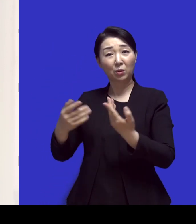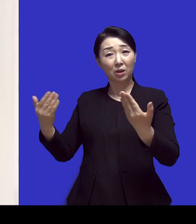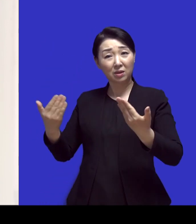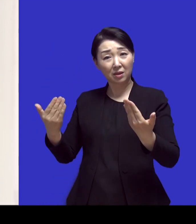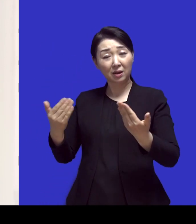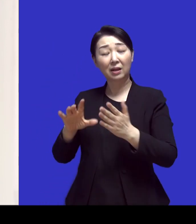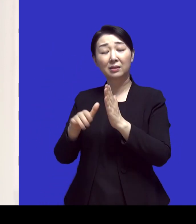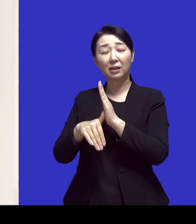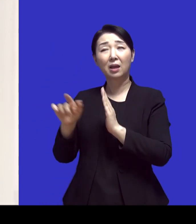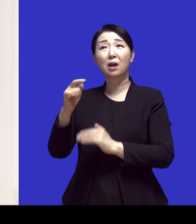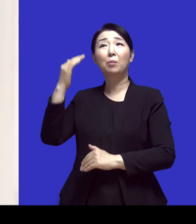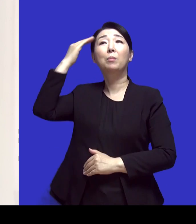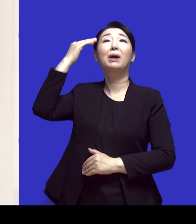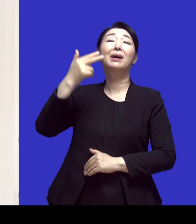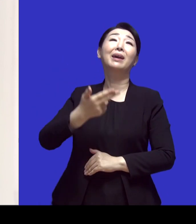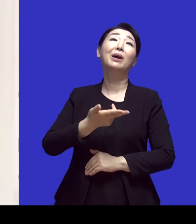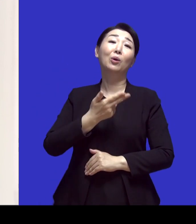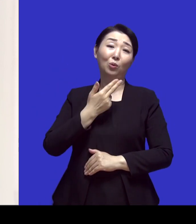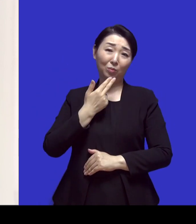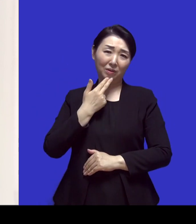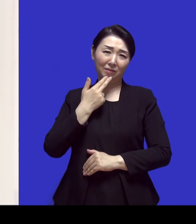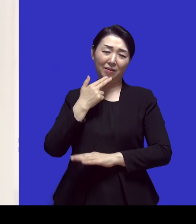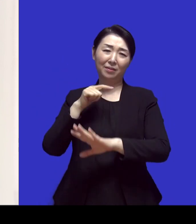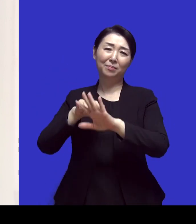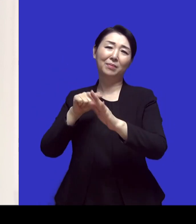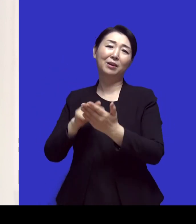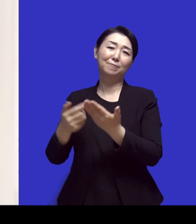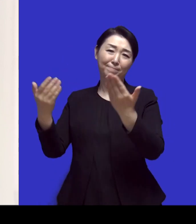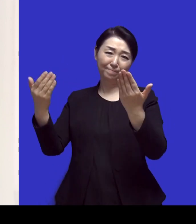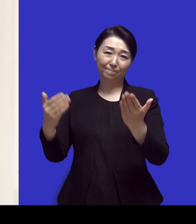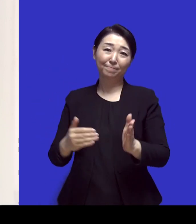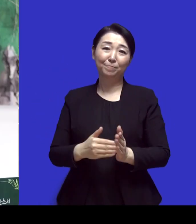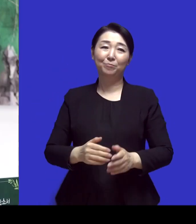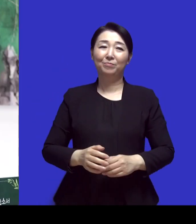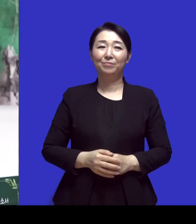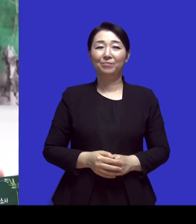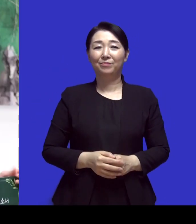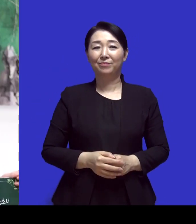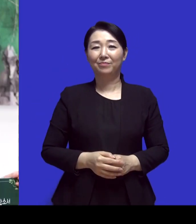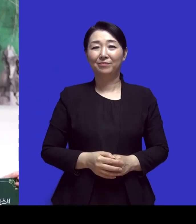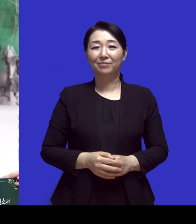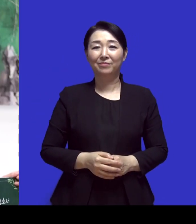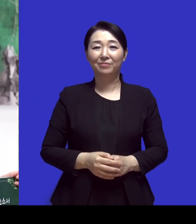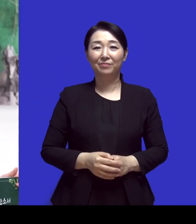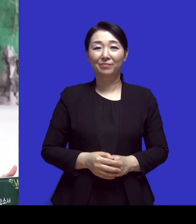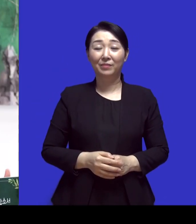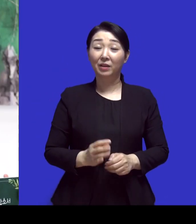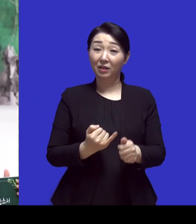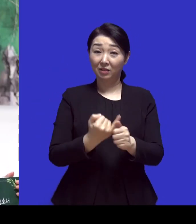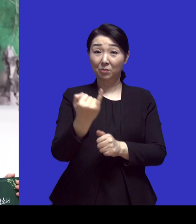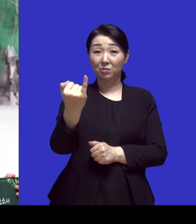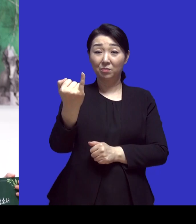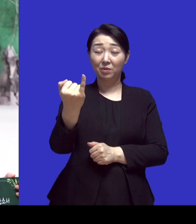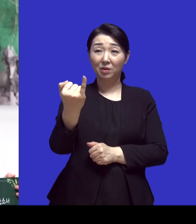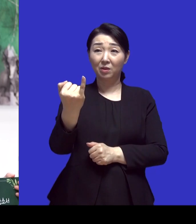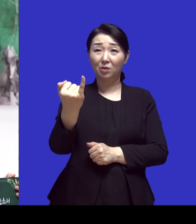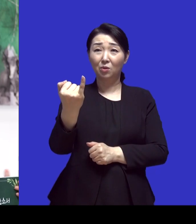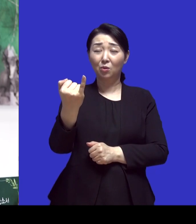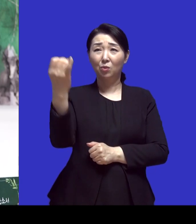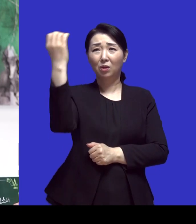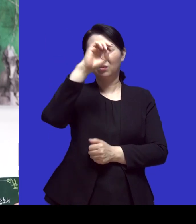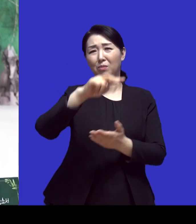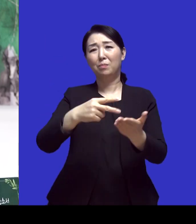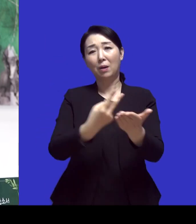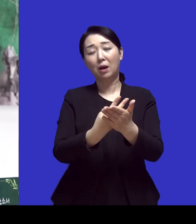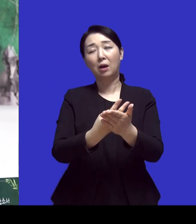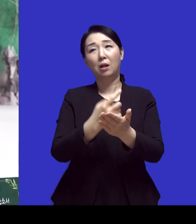지장이 없겠다 라는 마음을 주셨습니다 그렇군요 아까 그 사모님께서도 실신을 하실 정도로